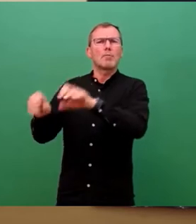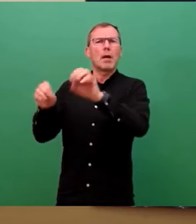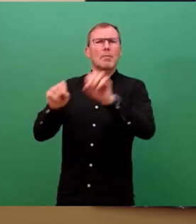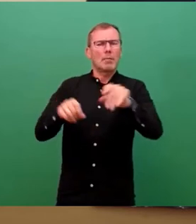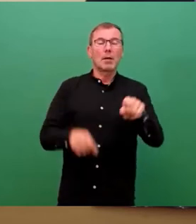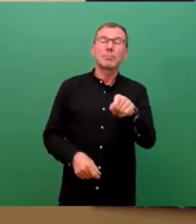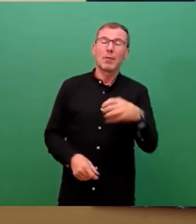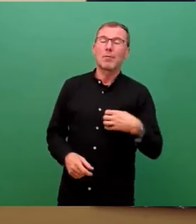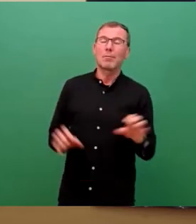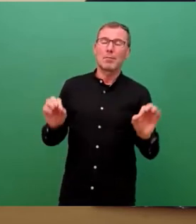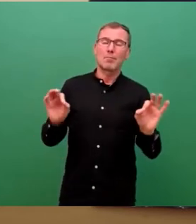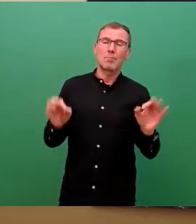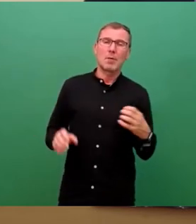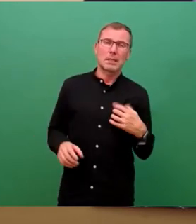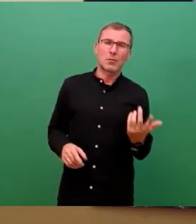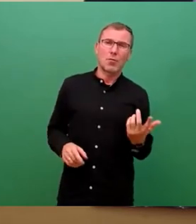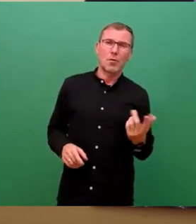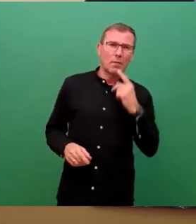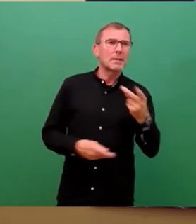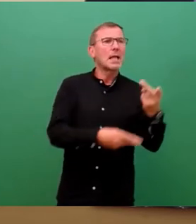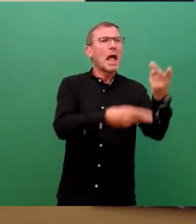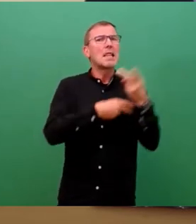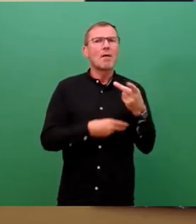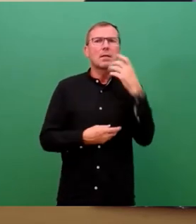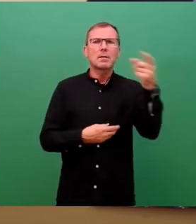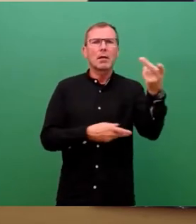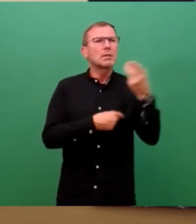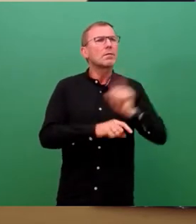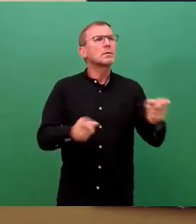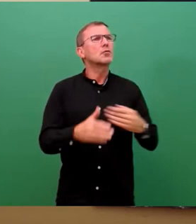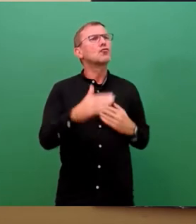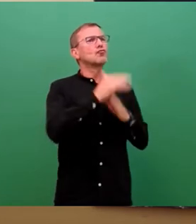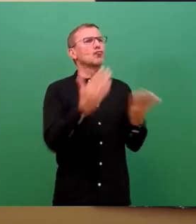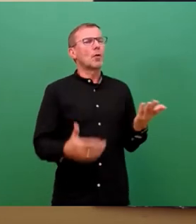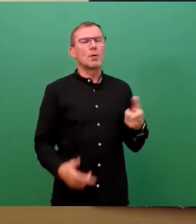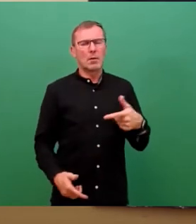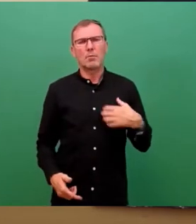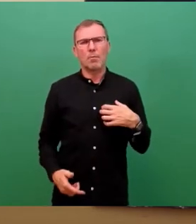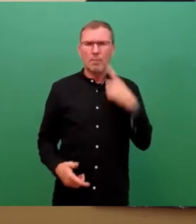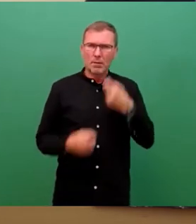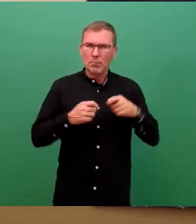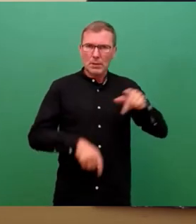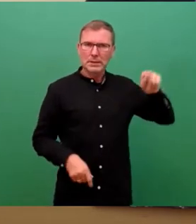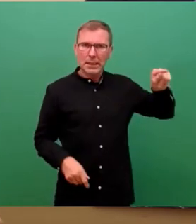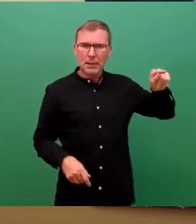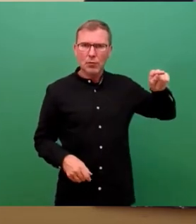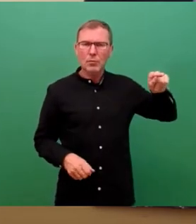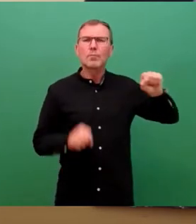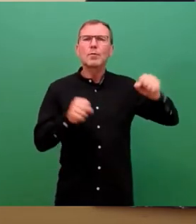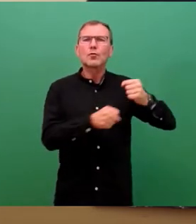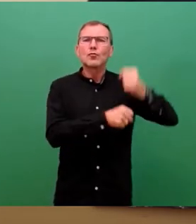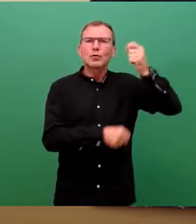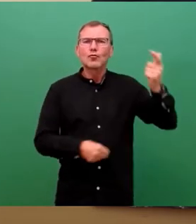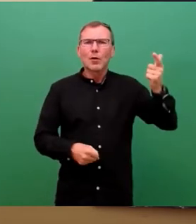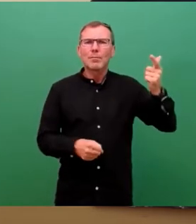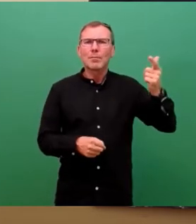Ausfälle von Lieferanten gäbe. Deswegen ist sehr wichtig auch für uns, wenn die Bundesregierung unter die Schutzstürme jetzt für uns einen wichtigen